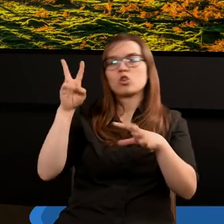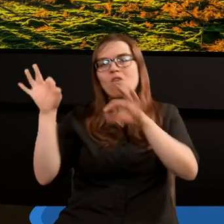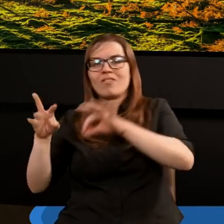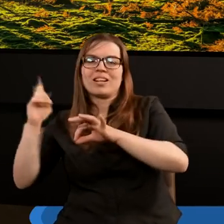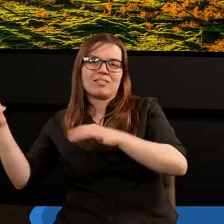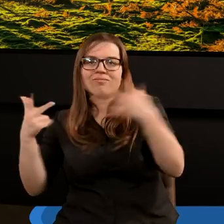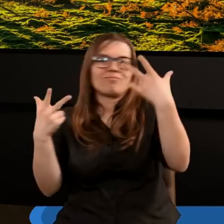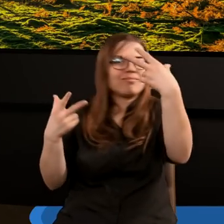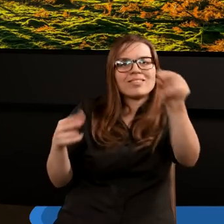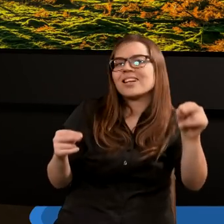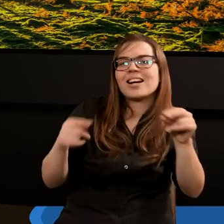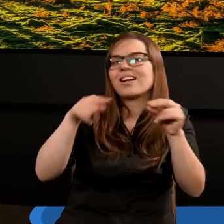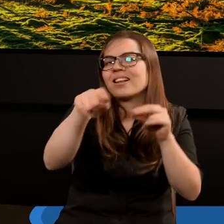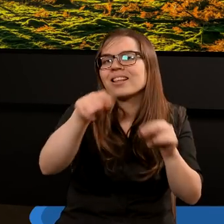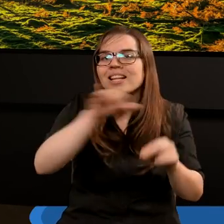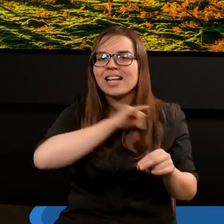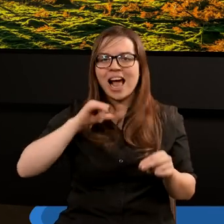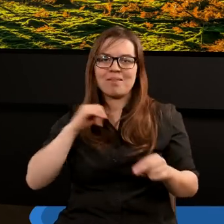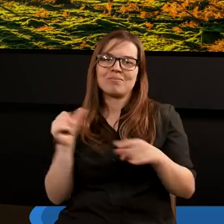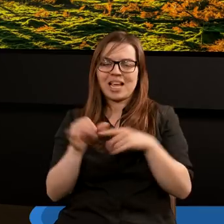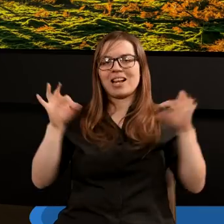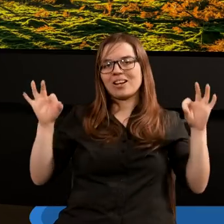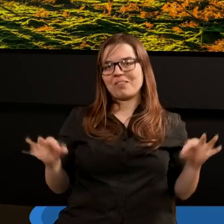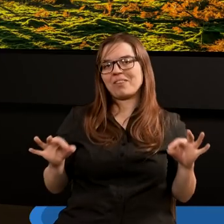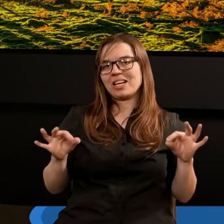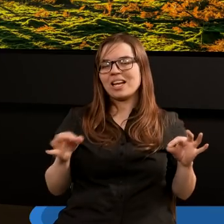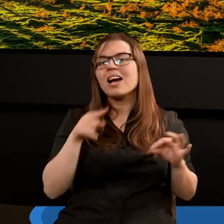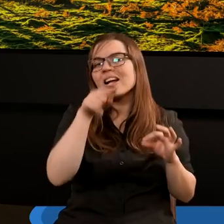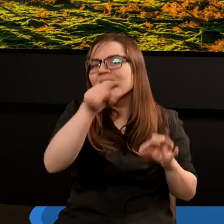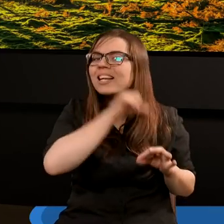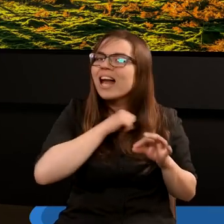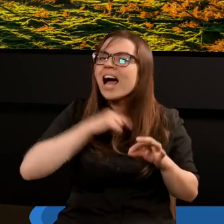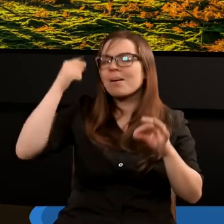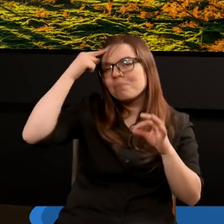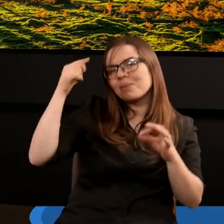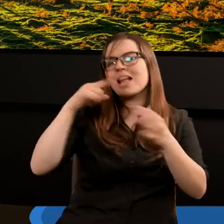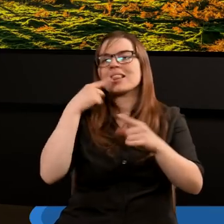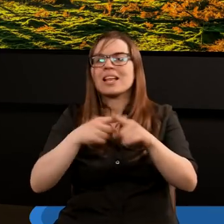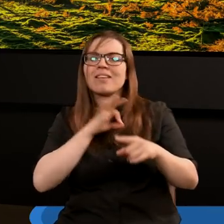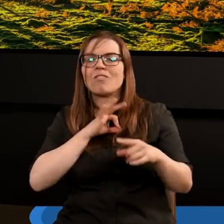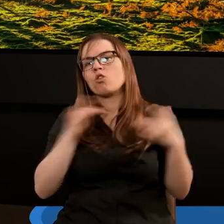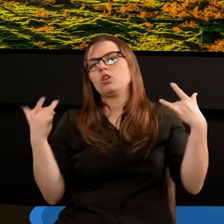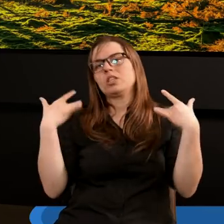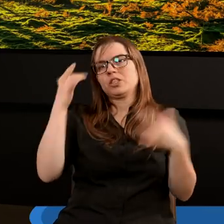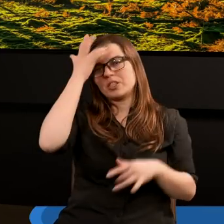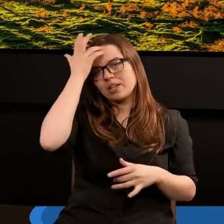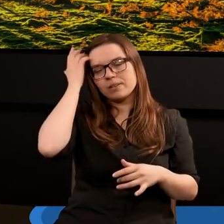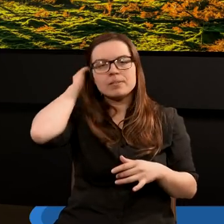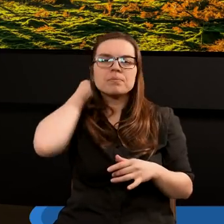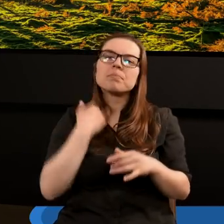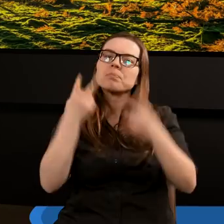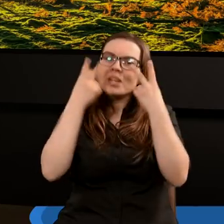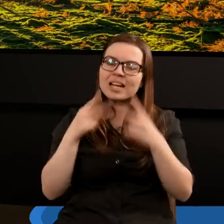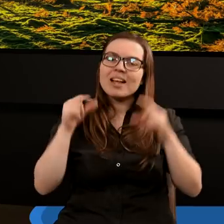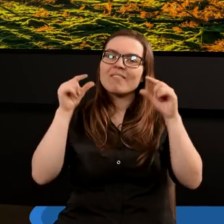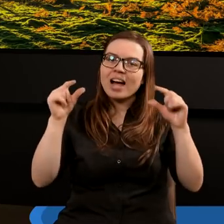ciebie, ale człowiek sam poniesie winę za swoje decyzje. Przeczytajmy ten fragment,